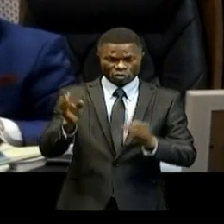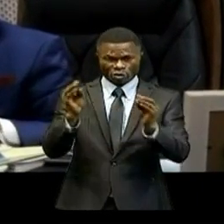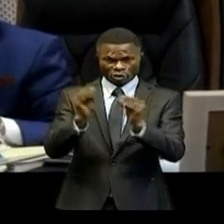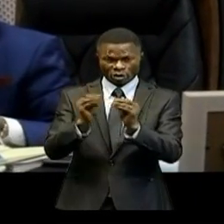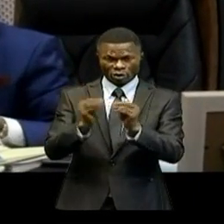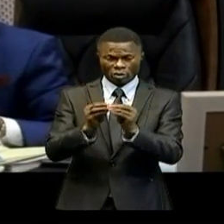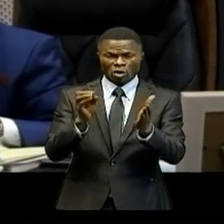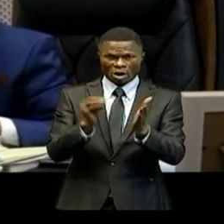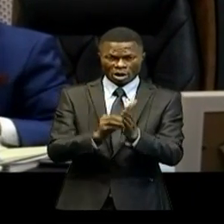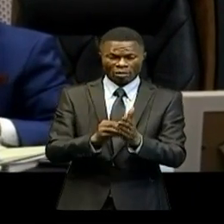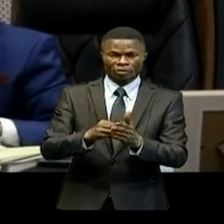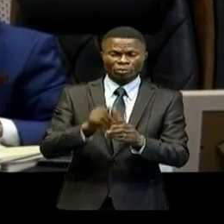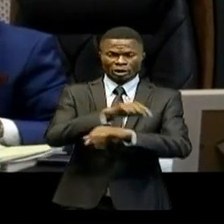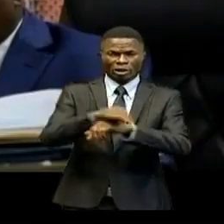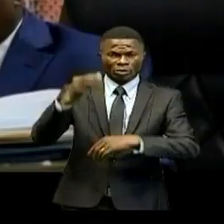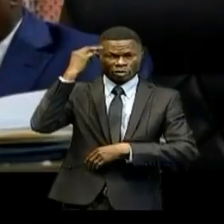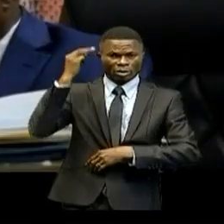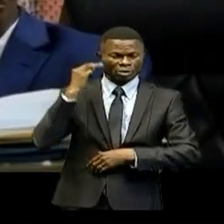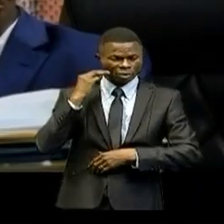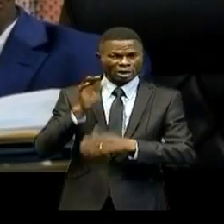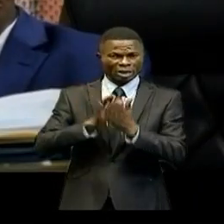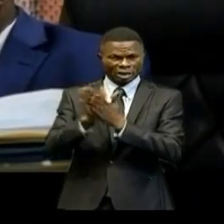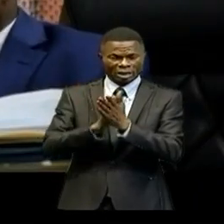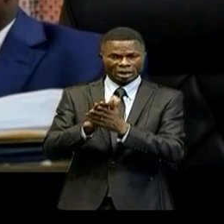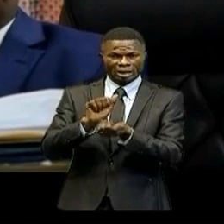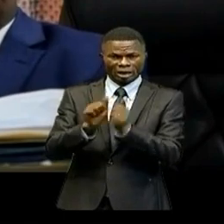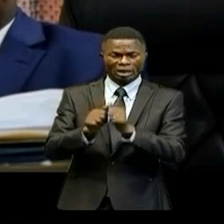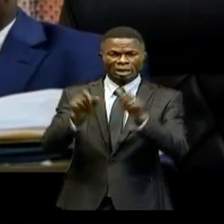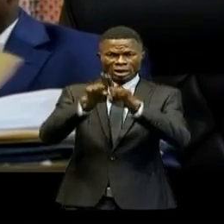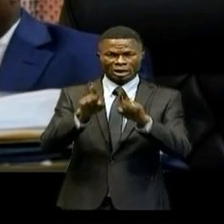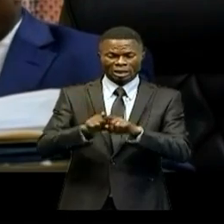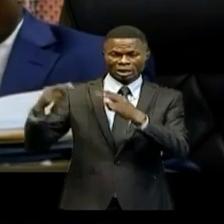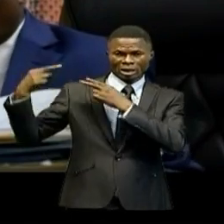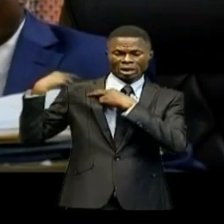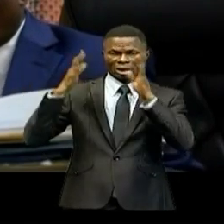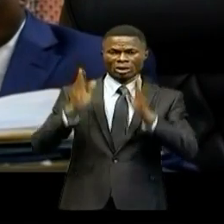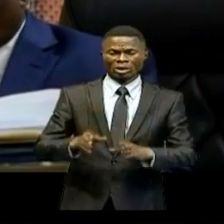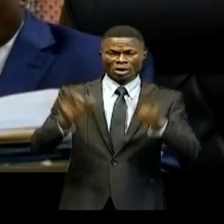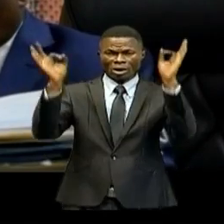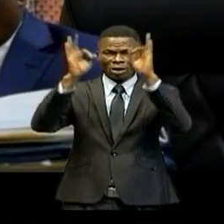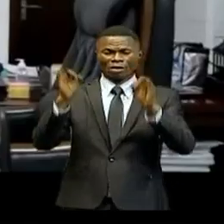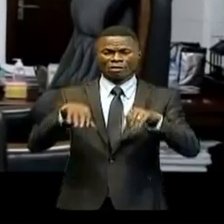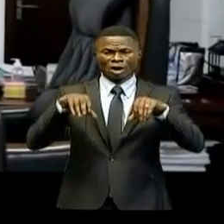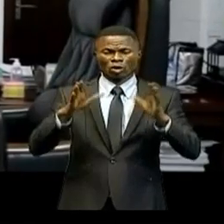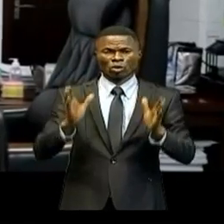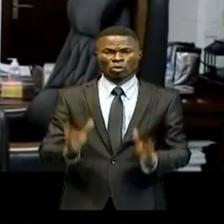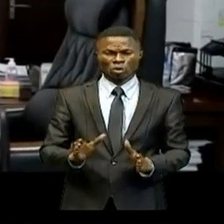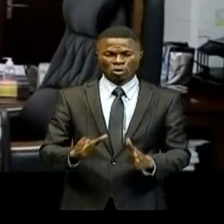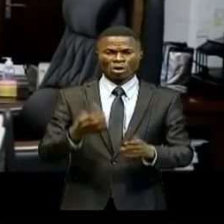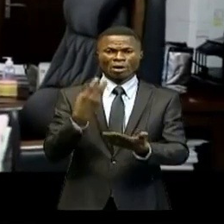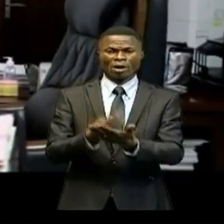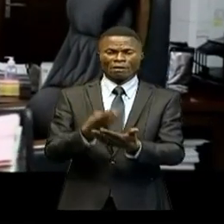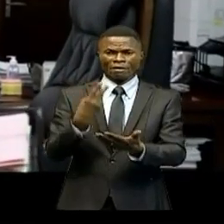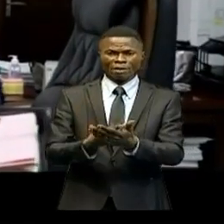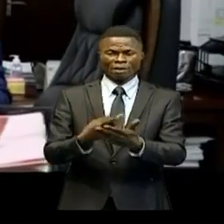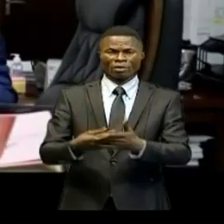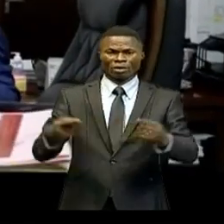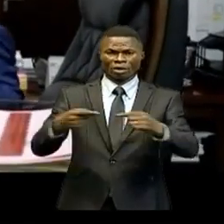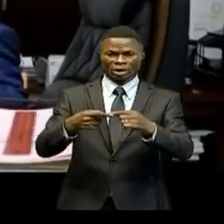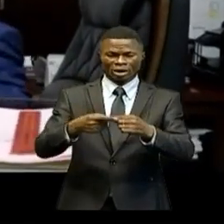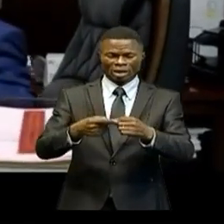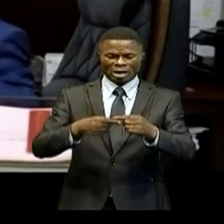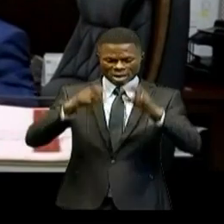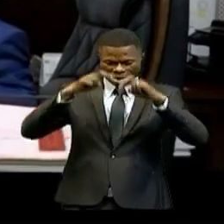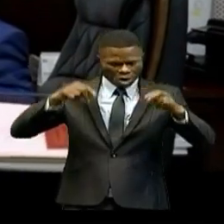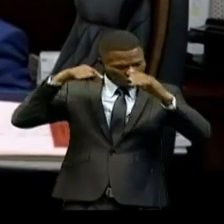les ministères sectoriels ainsi que les responsables de la Fédération congolaise de football pour approfondir